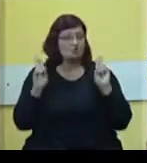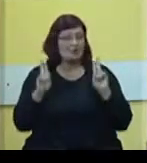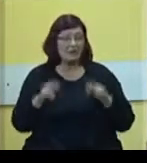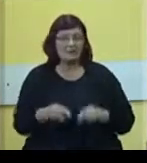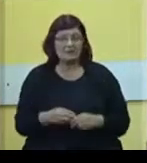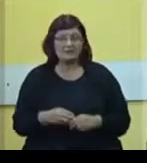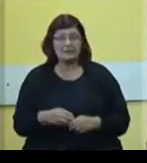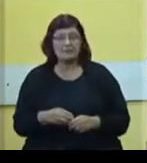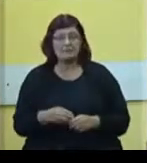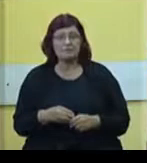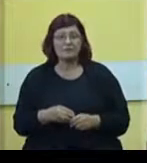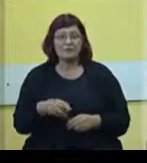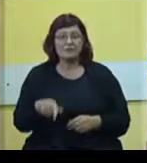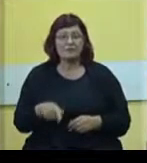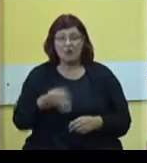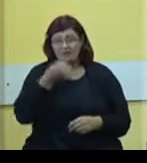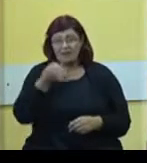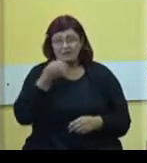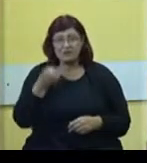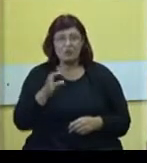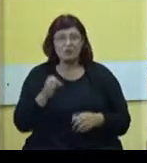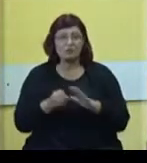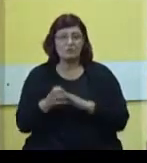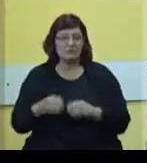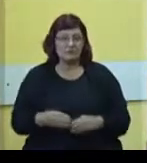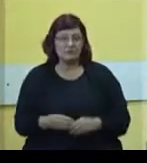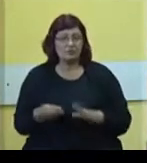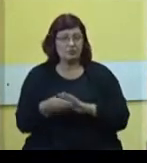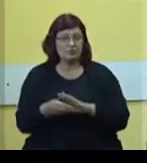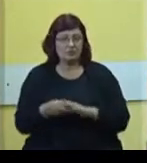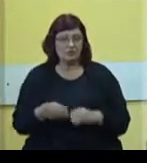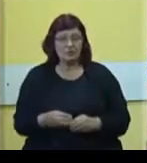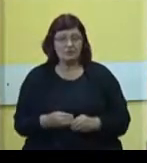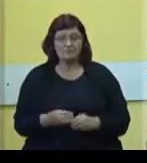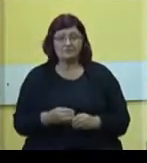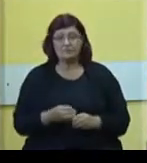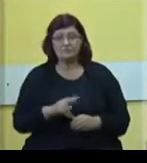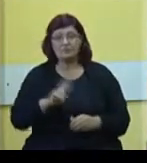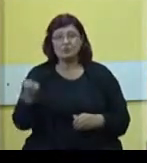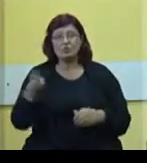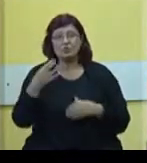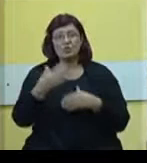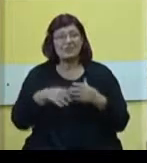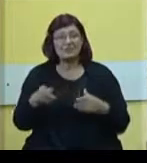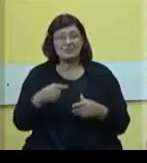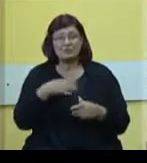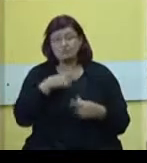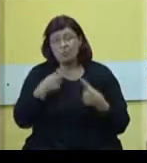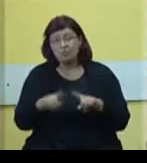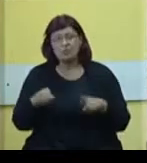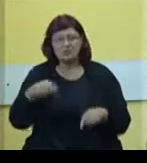ova izveštaja o realizaciji. S druge strane, ono što me posebno brine,